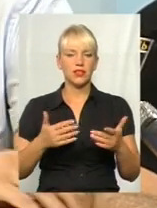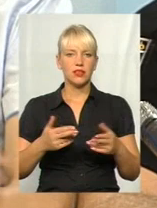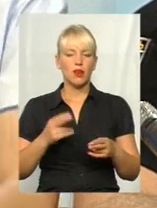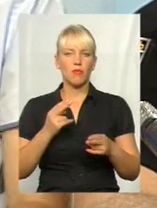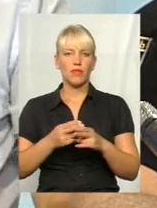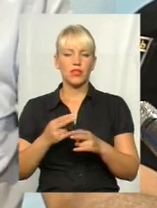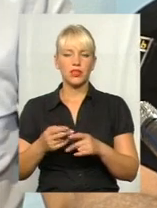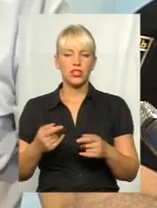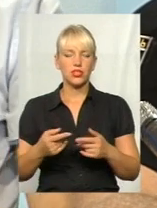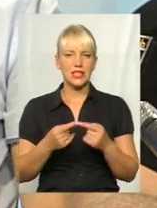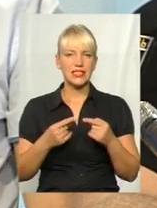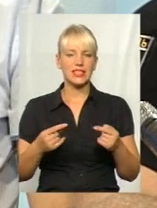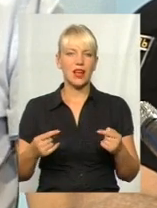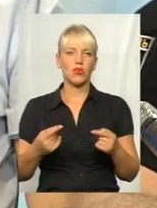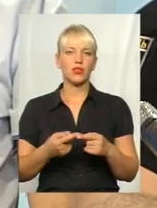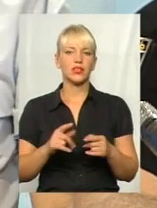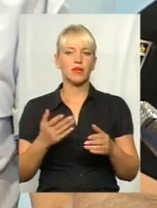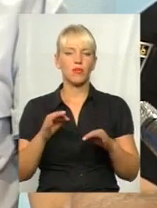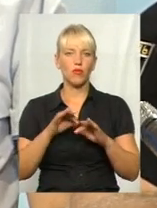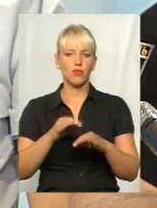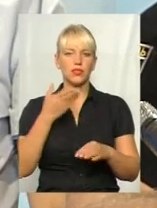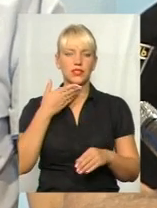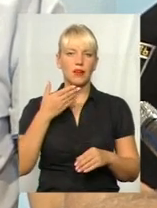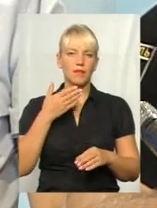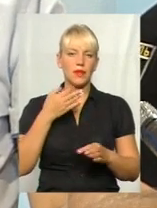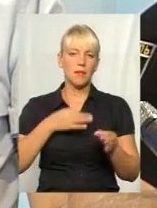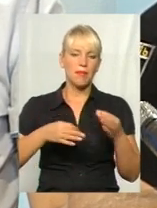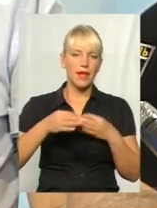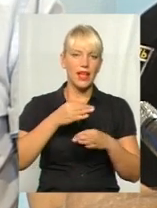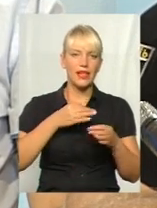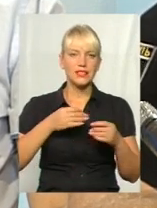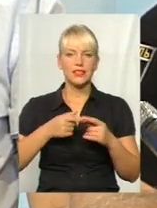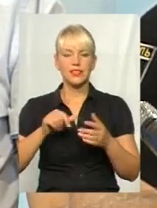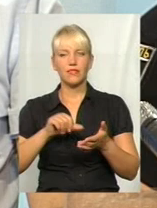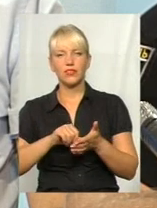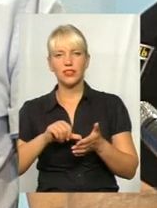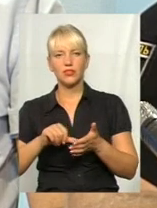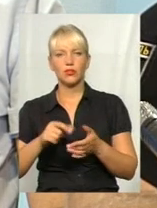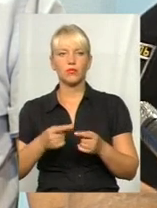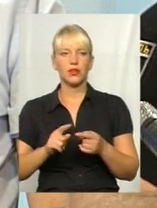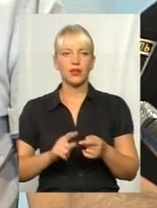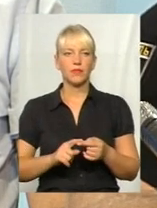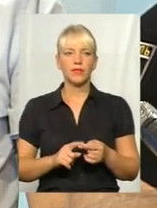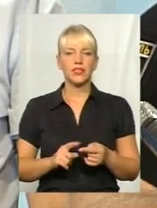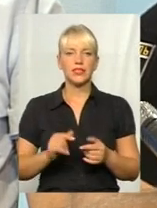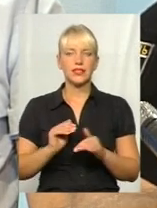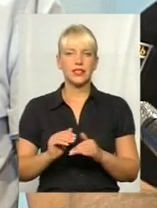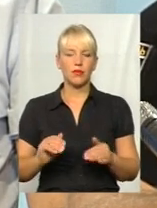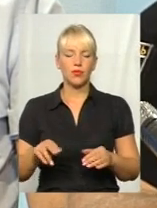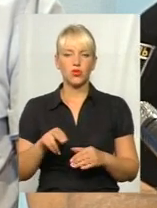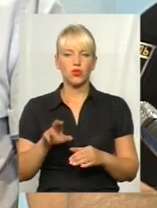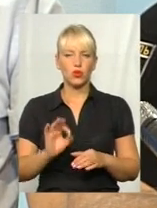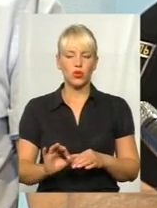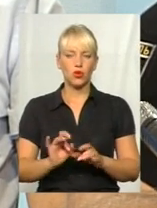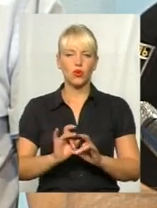заходів, а саме проводяться бесіди, навчальні виступи в загальнодошкільних навчальних закладах з дітьми з приводу роз